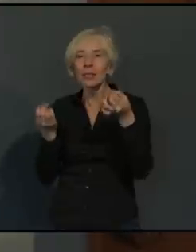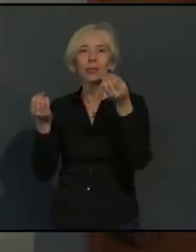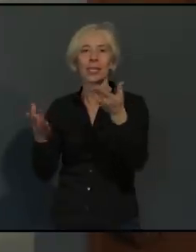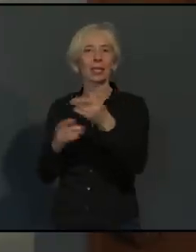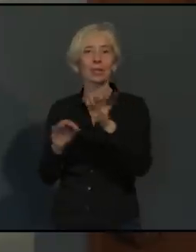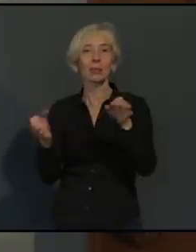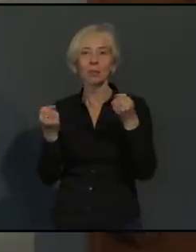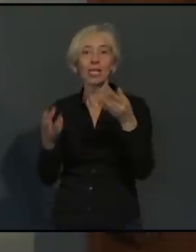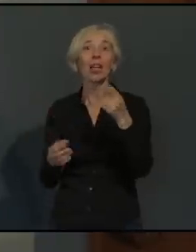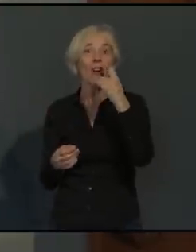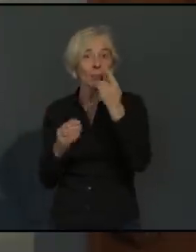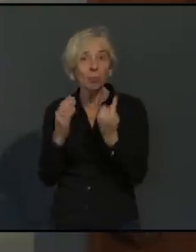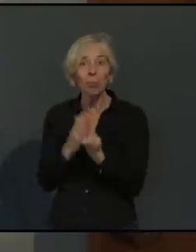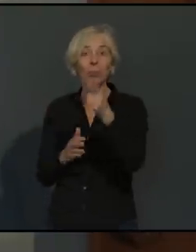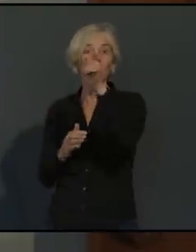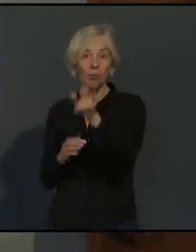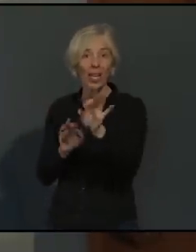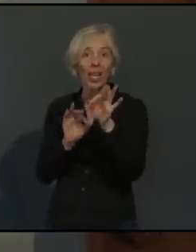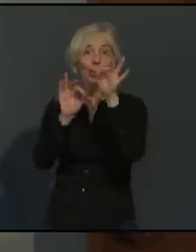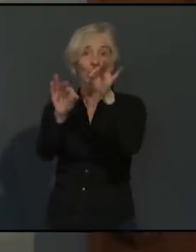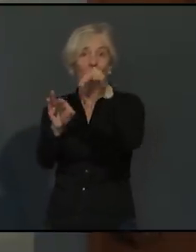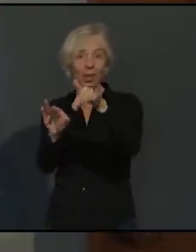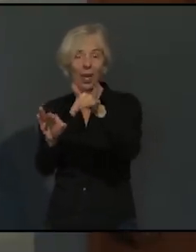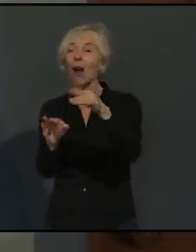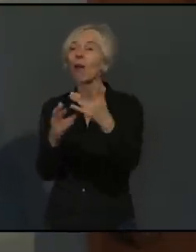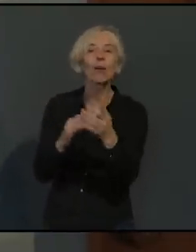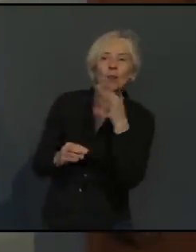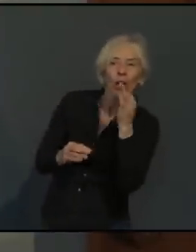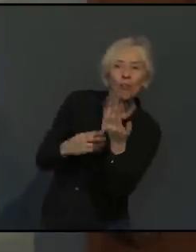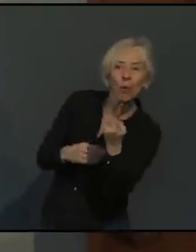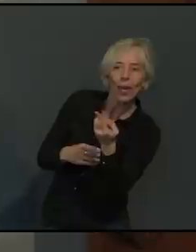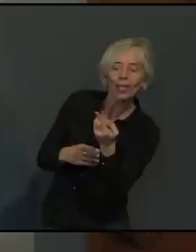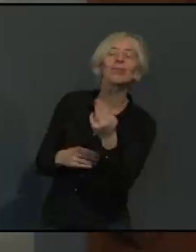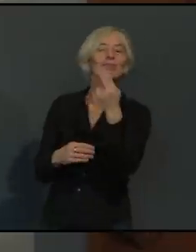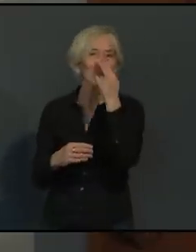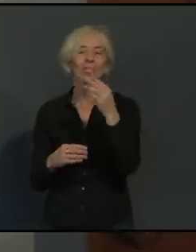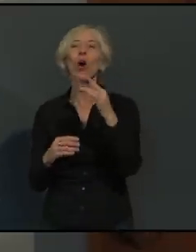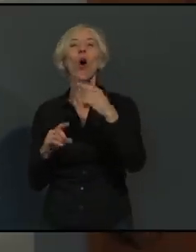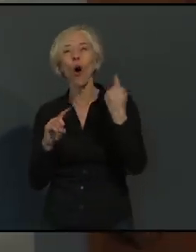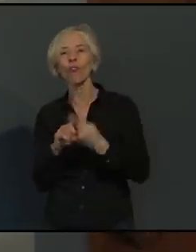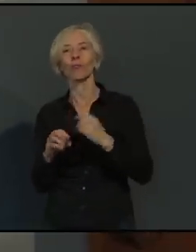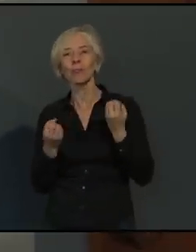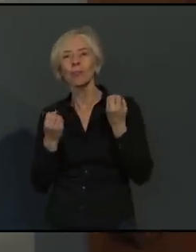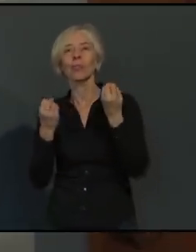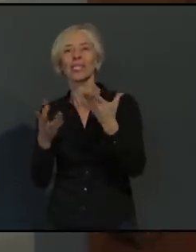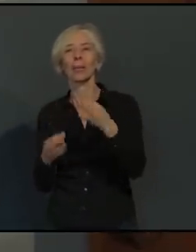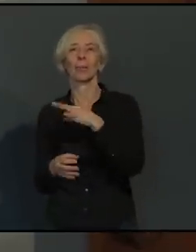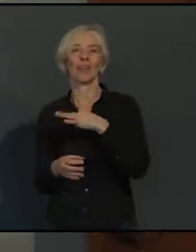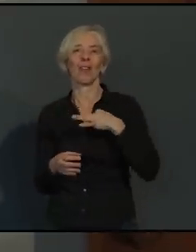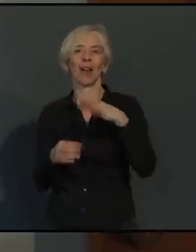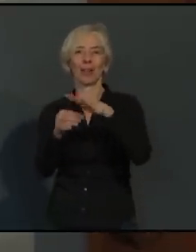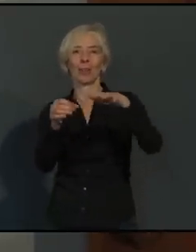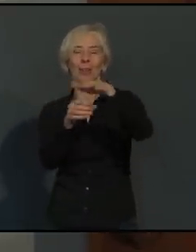nachzuvollziehen. Und wir sehen also hier auch für unsere Mitarbeiter der Arbeitsschutz, dass er sehr, sehr